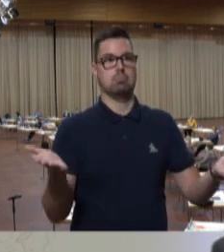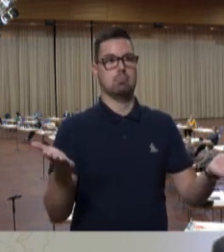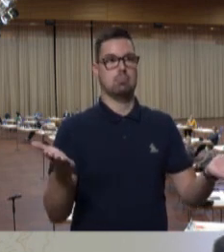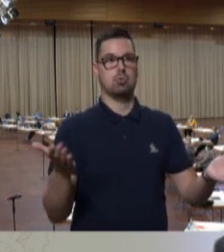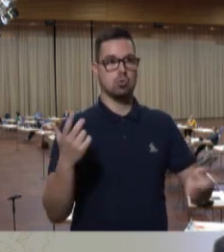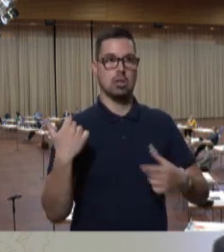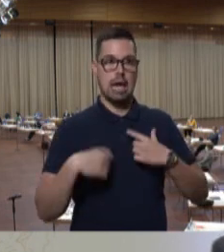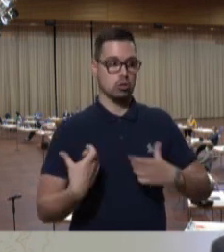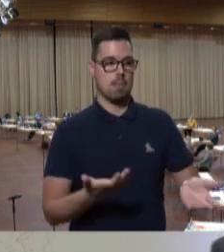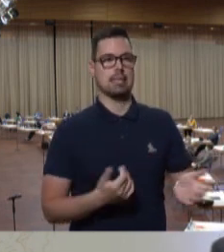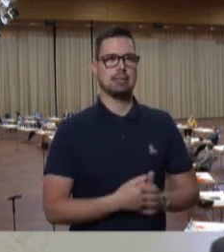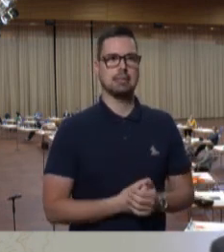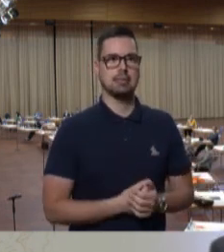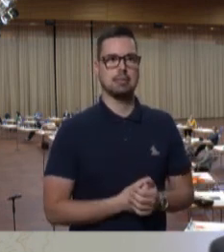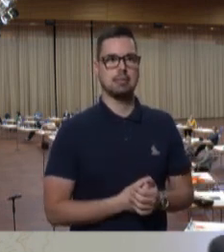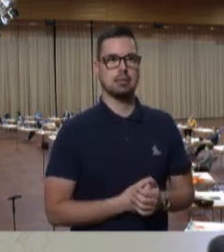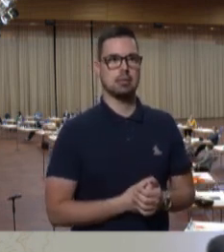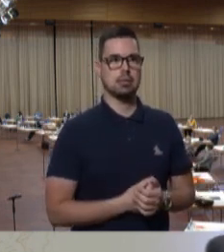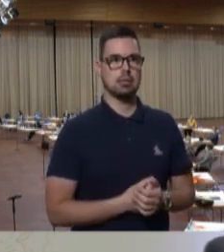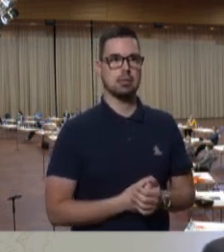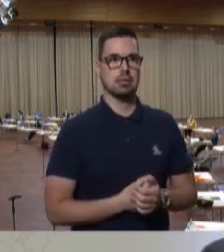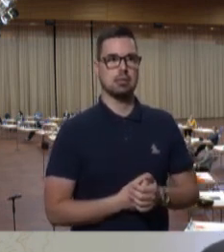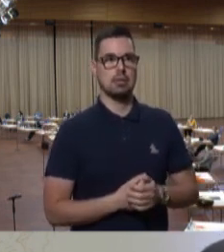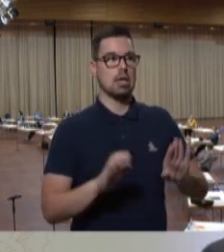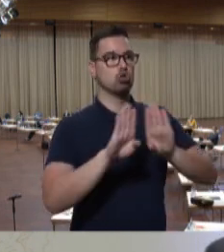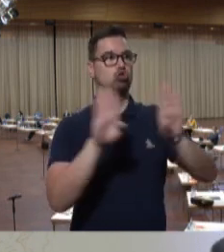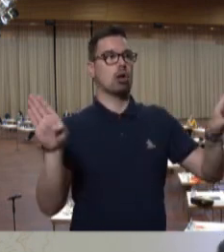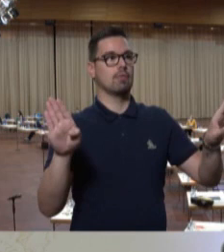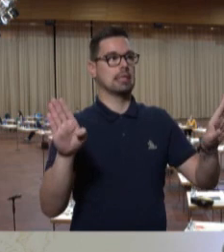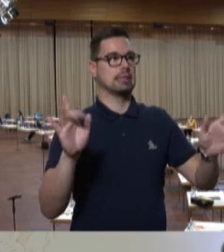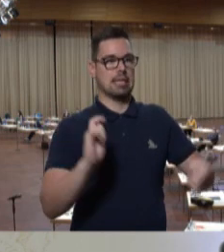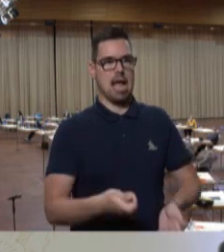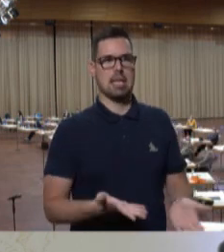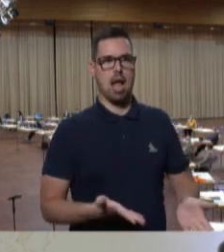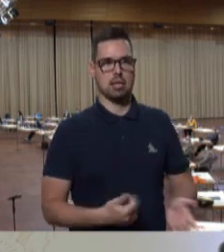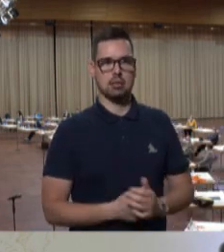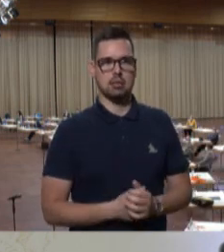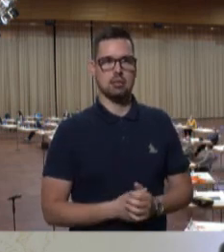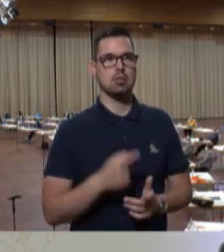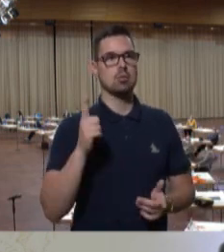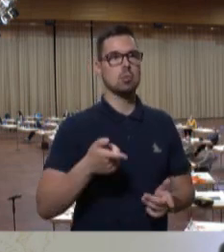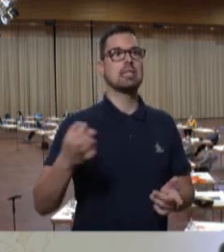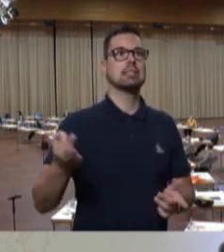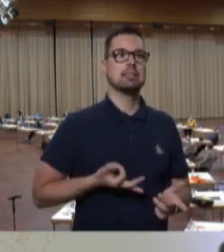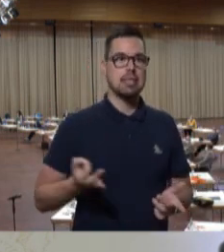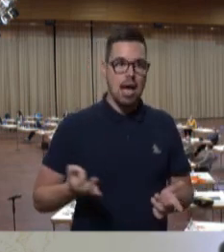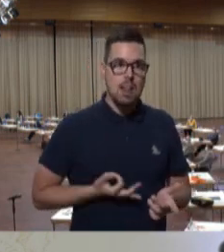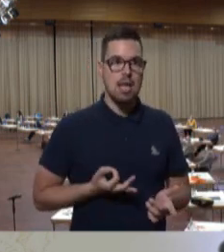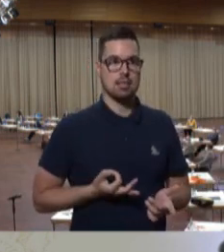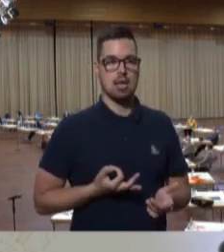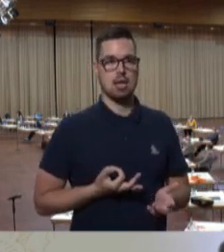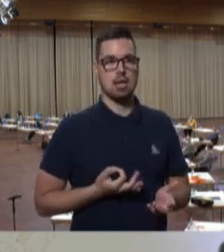nicht wehgetan. Wenn das hier kein Schaufensterantrag von Ihnen bleiben sollte, müssten Sie die Saarländerinnen dann zukünftig